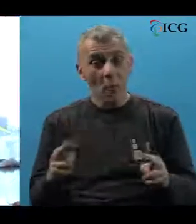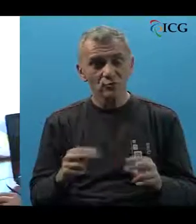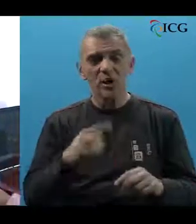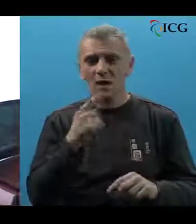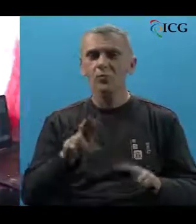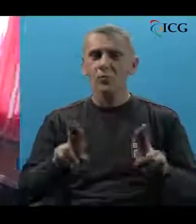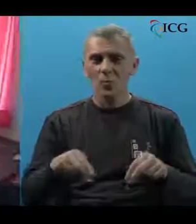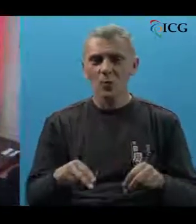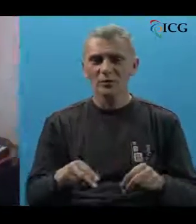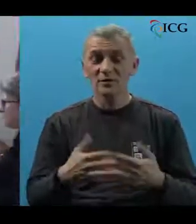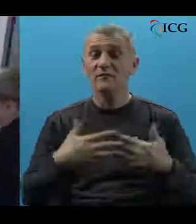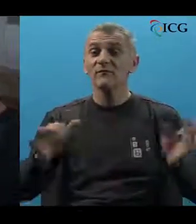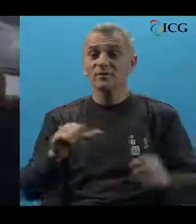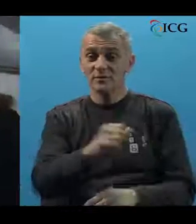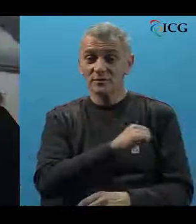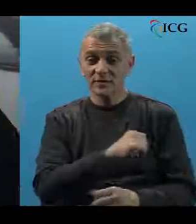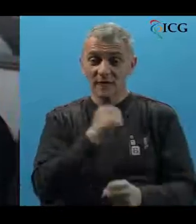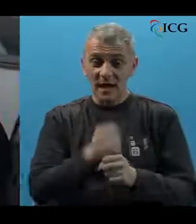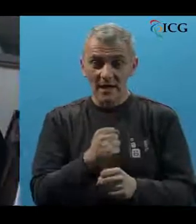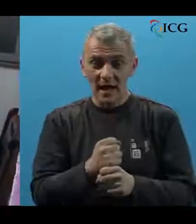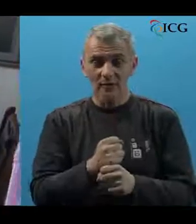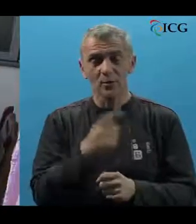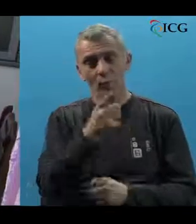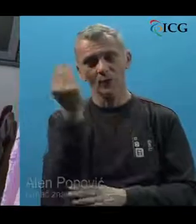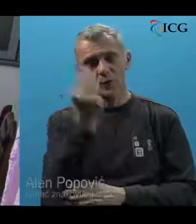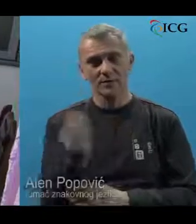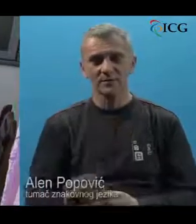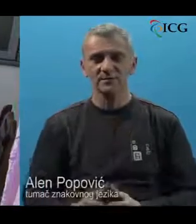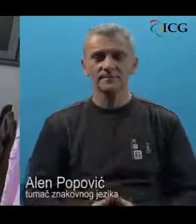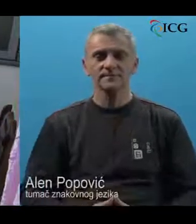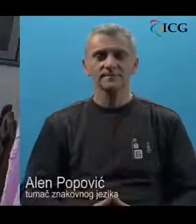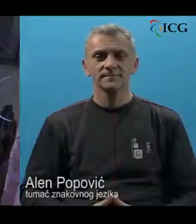moguće, ali sve veći interes za rad i dijela ove umjetnice.